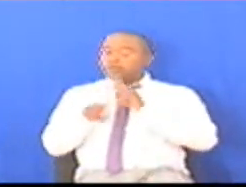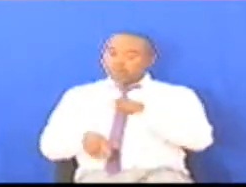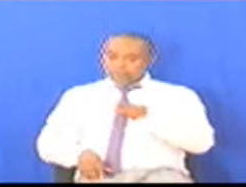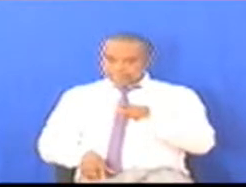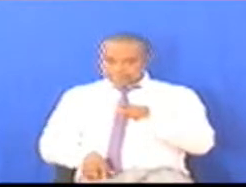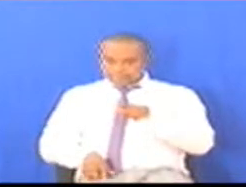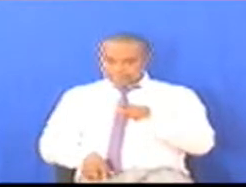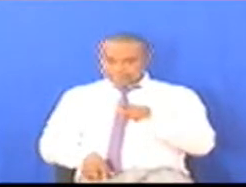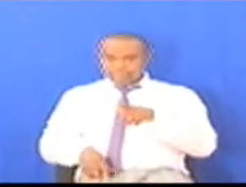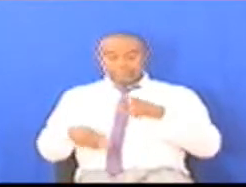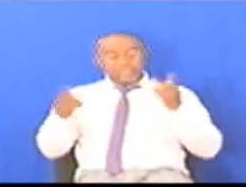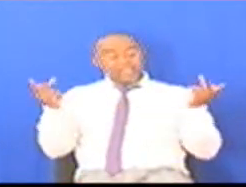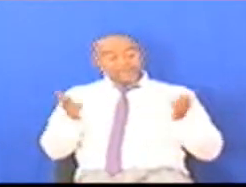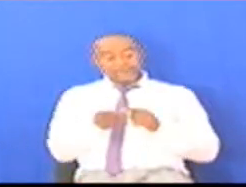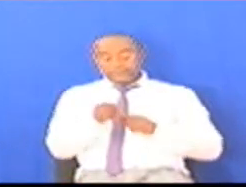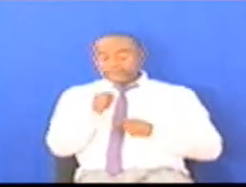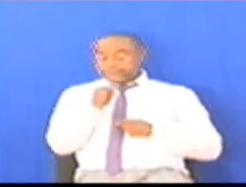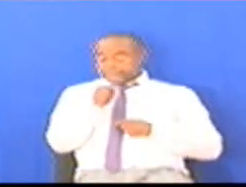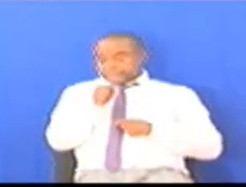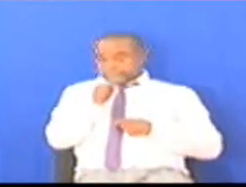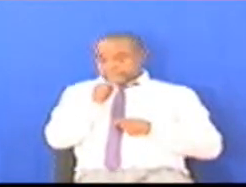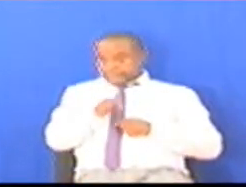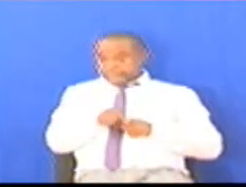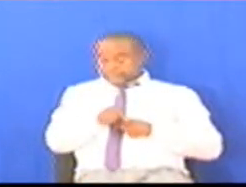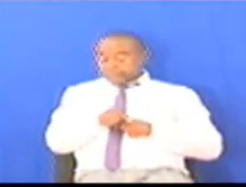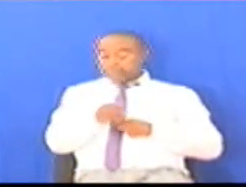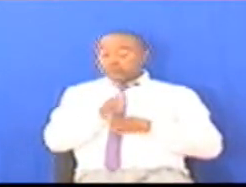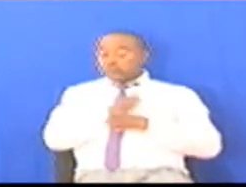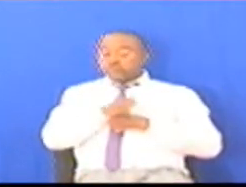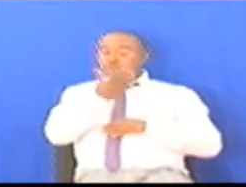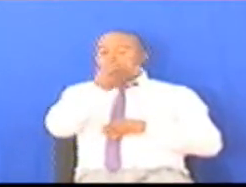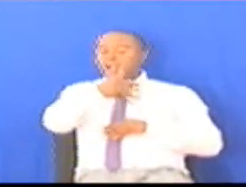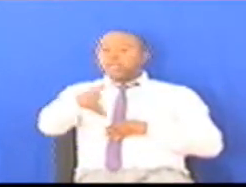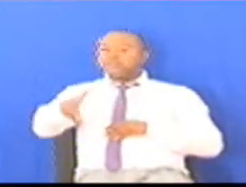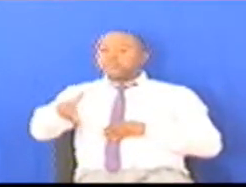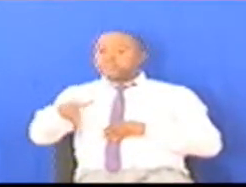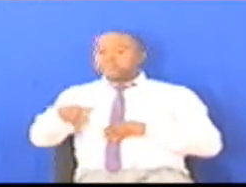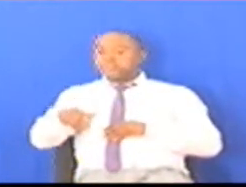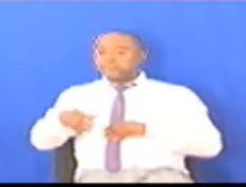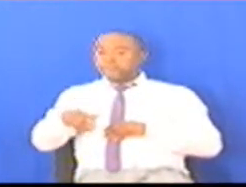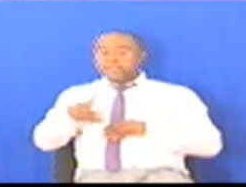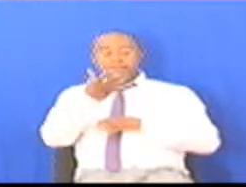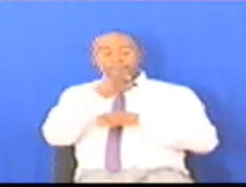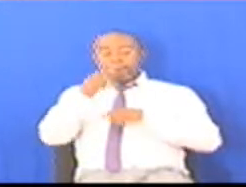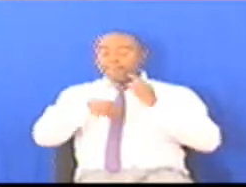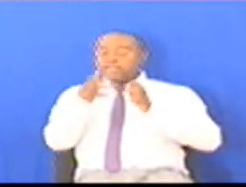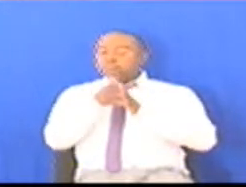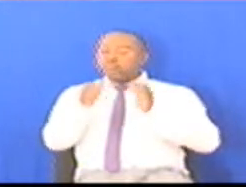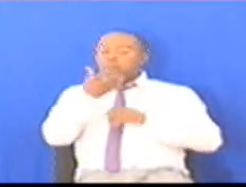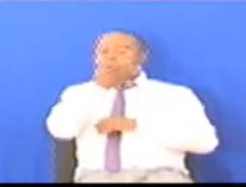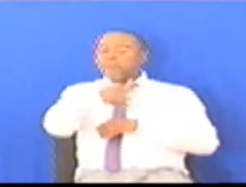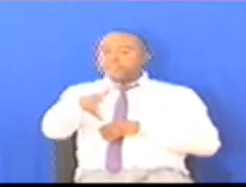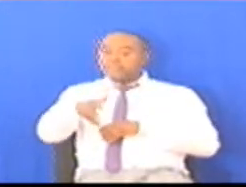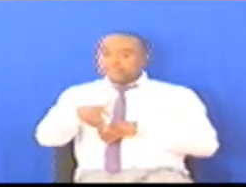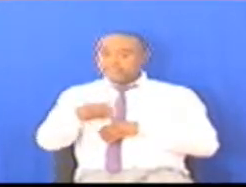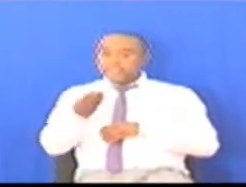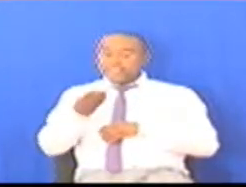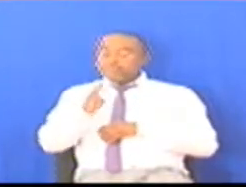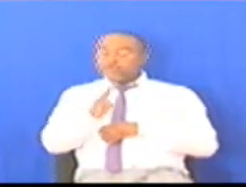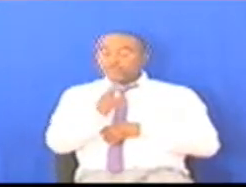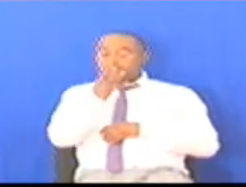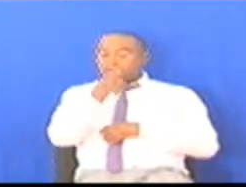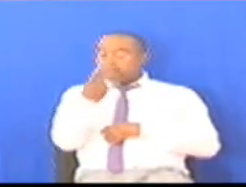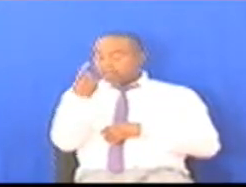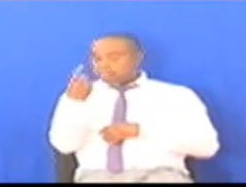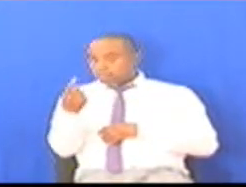Malina Hilo Tunajengewa Mbadi Mkubwa Wa Maji Ambapo Ingekua Kama Siyo Mafrico Mwishmua Speaker Bilioni Yarabaina Mweja